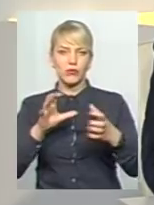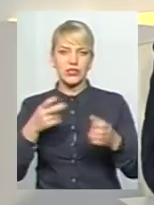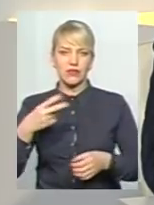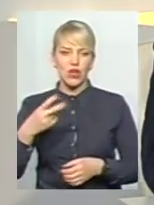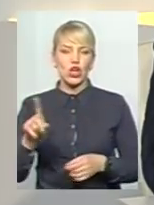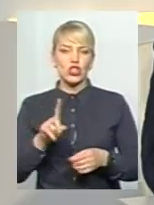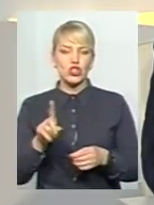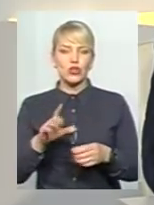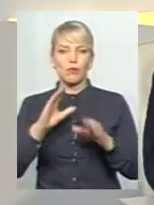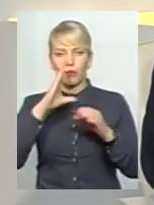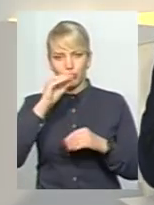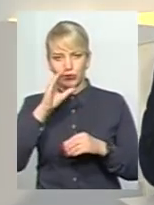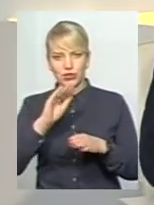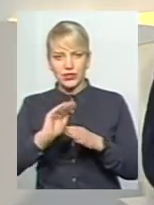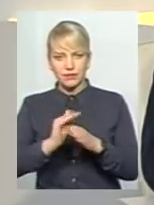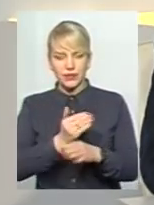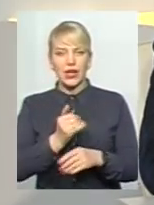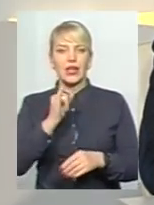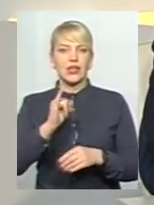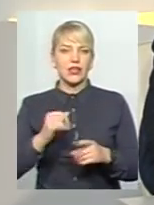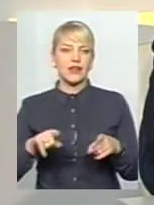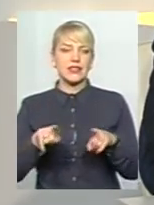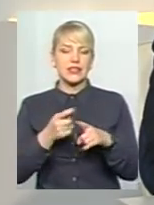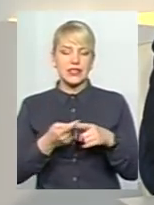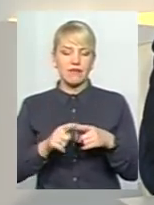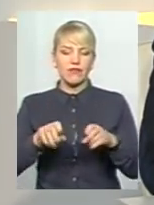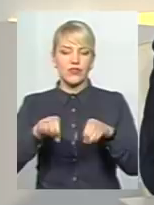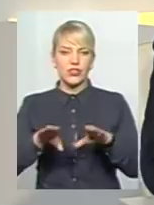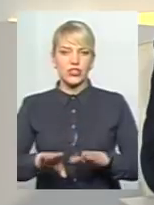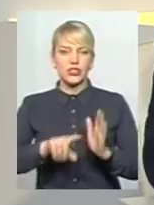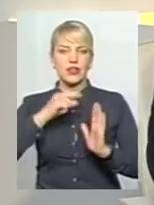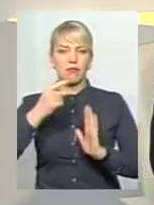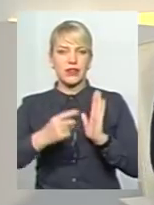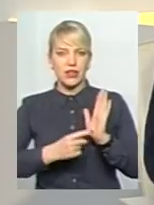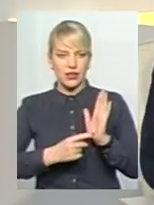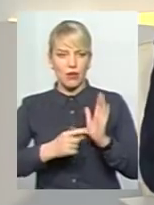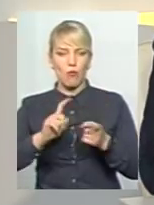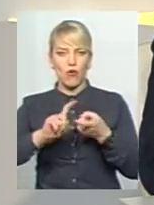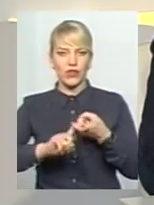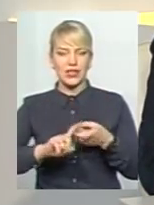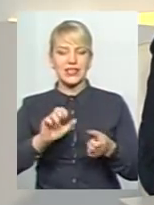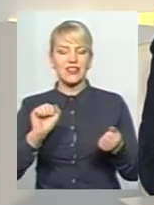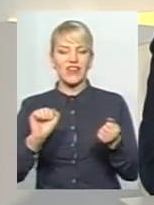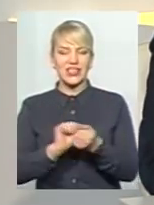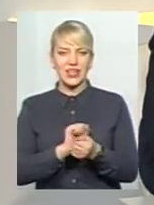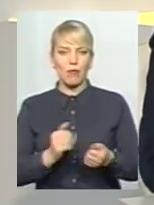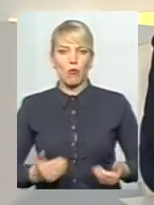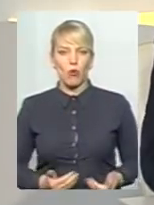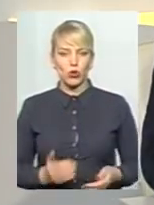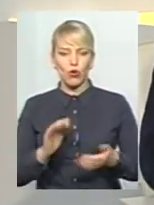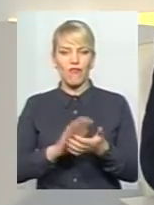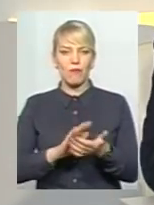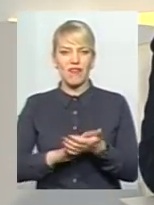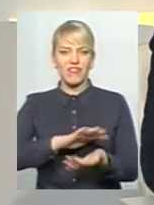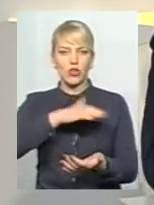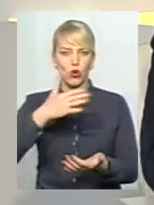малогабаритний транспорт. Це вирішення питань, пов'язаних з фридими побутовими відходами, починаючи